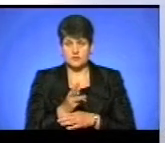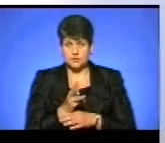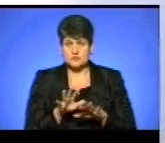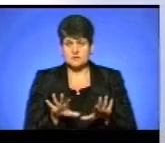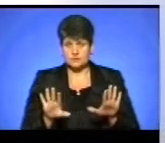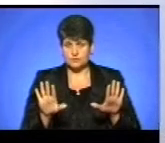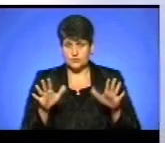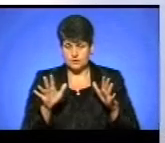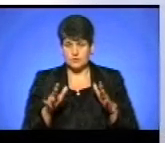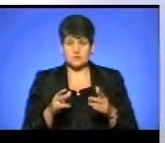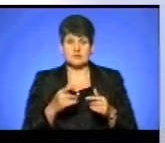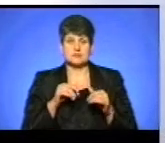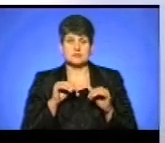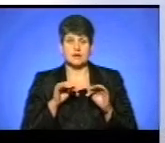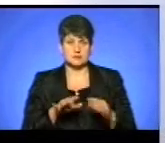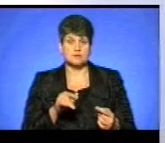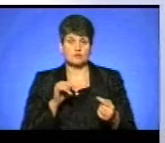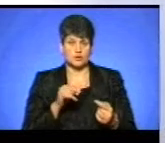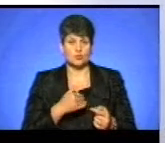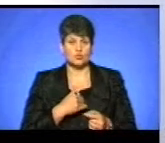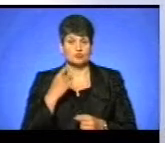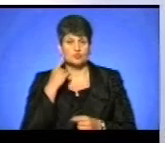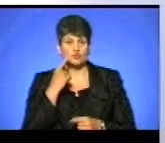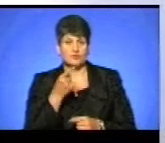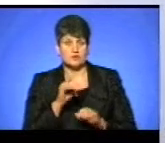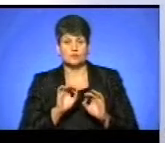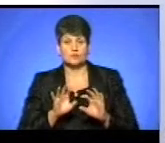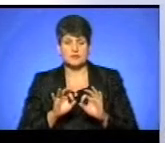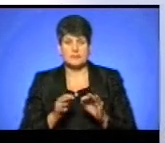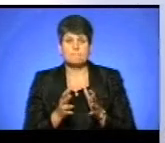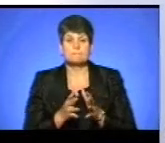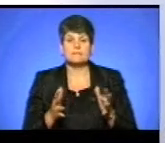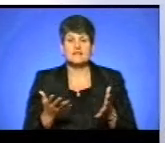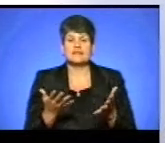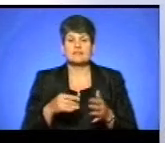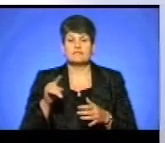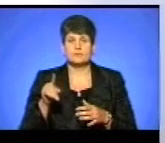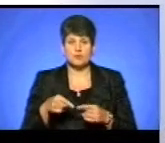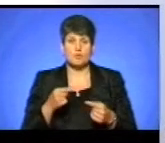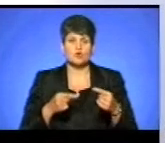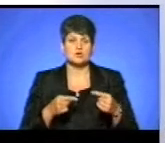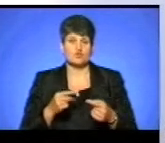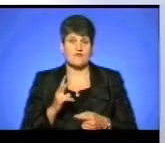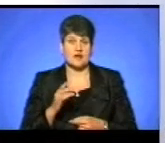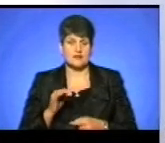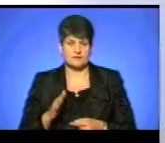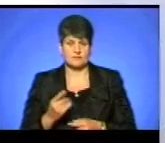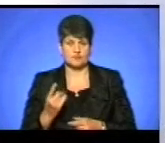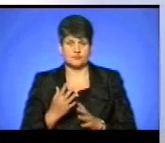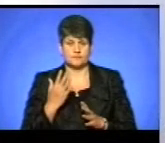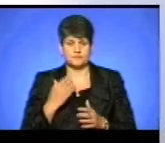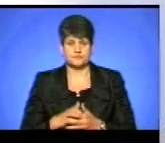акції протесту. Хочу почути ваші коментарі, зокрема, більше, які вимоги протестувальників насамперед.